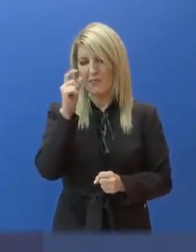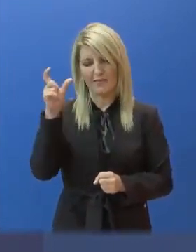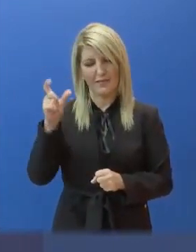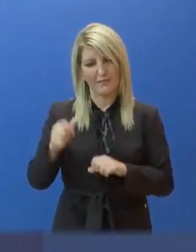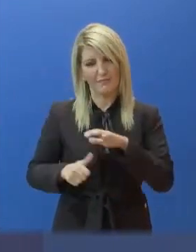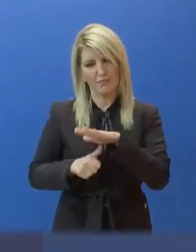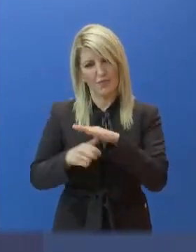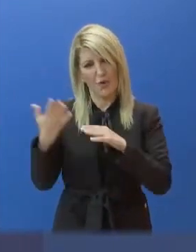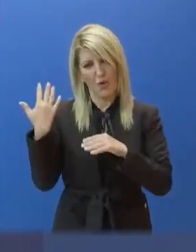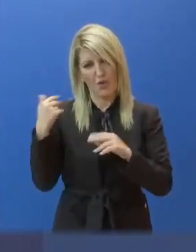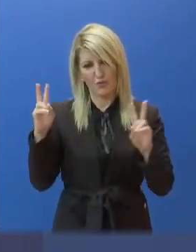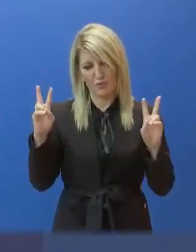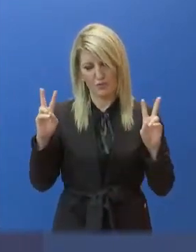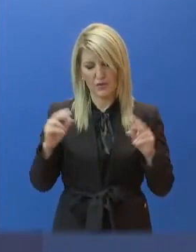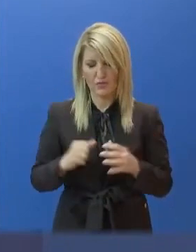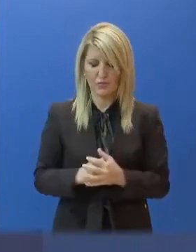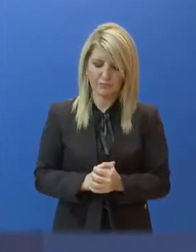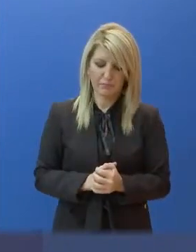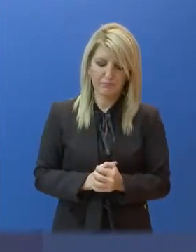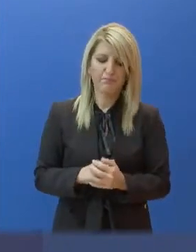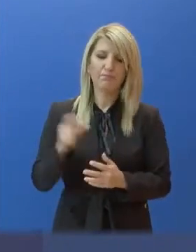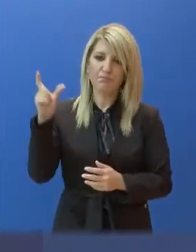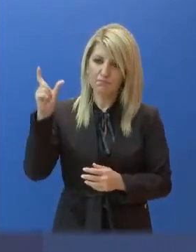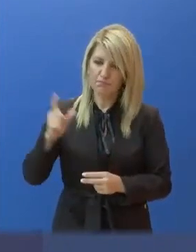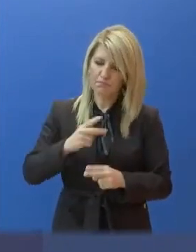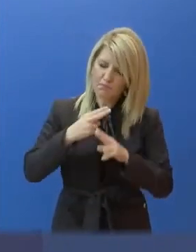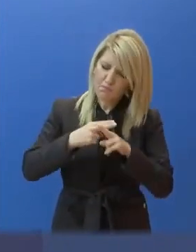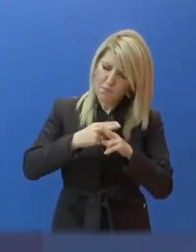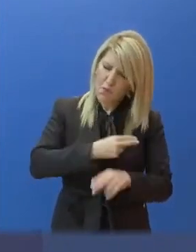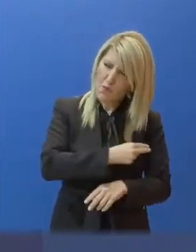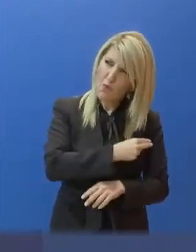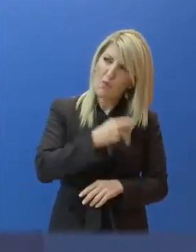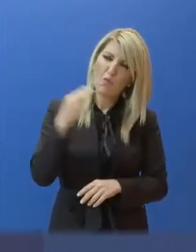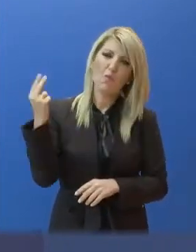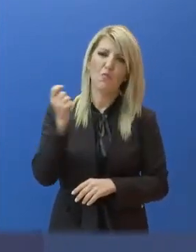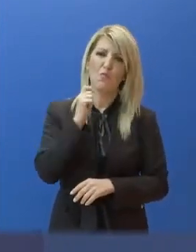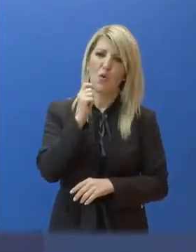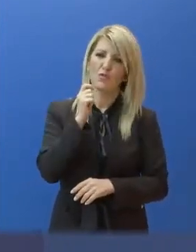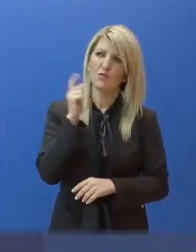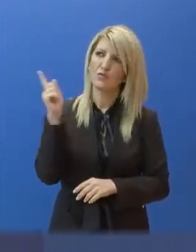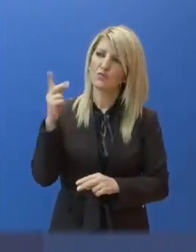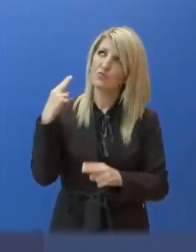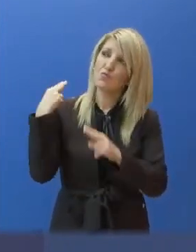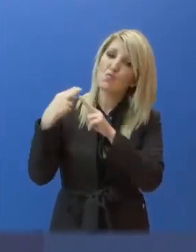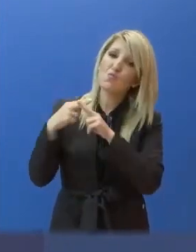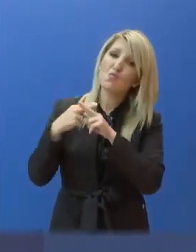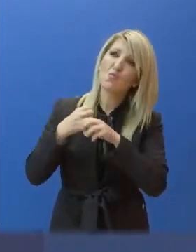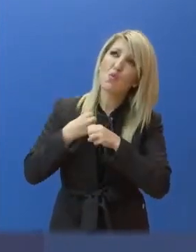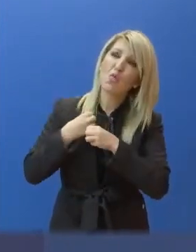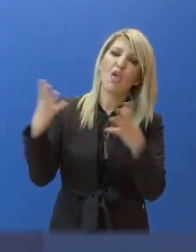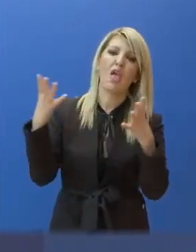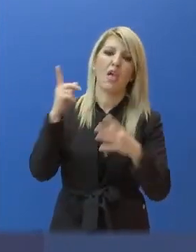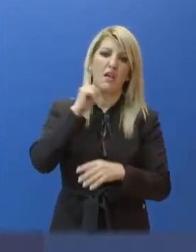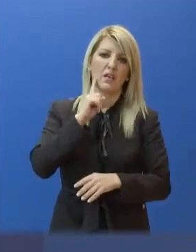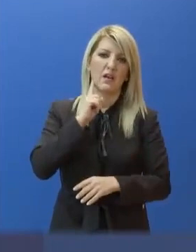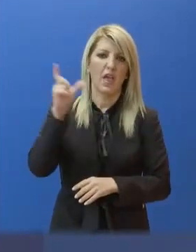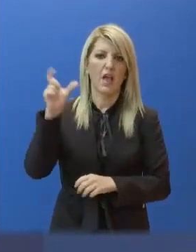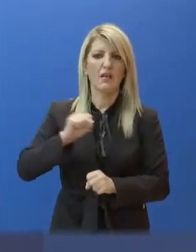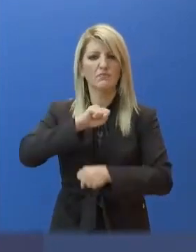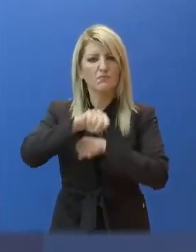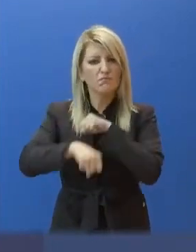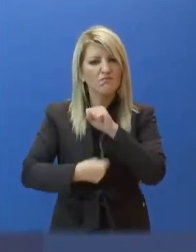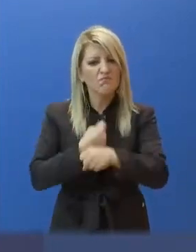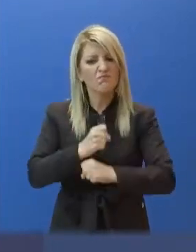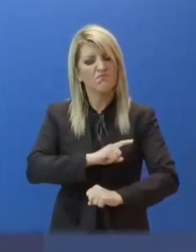πολιτικός, ήταν μια σπουδαία γυναίκα, με πίστη στη δημοκρατία, μια γυναίκα που πάλεψε με γενναιότητα για τις